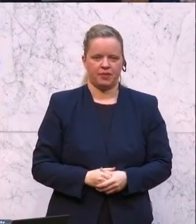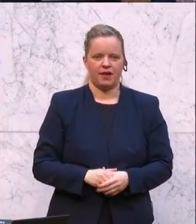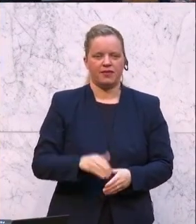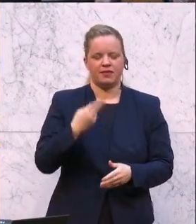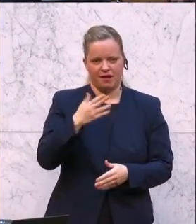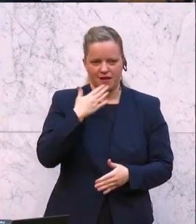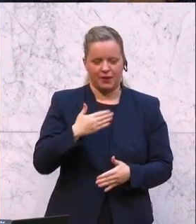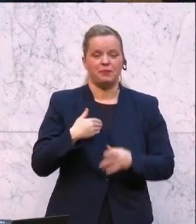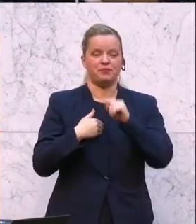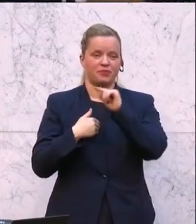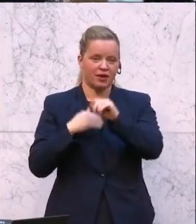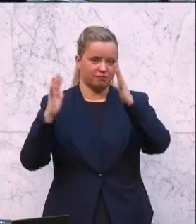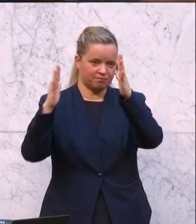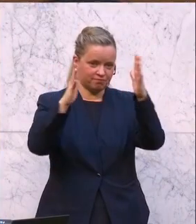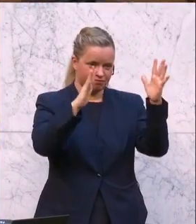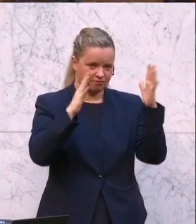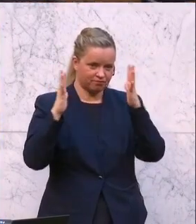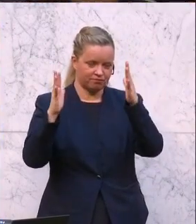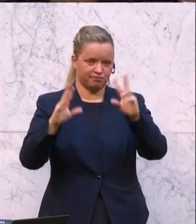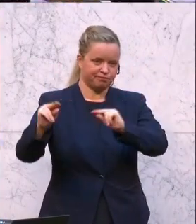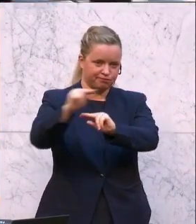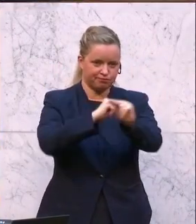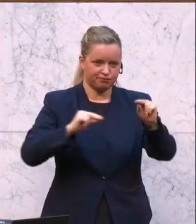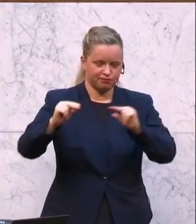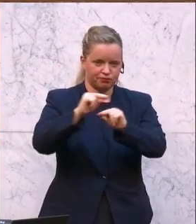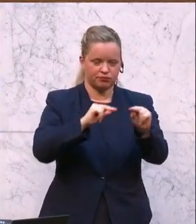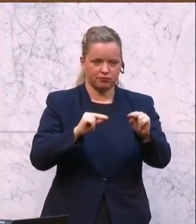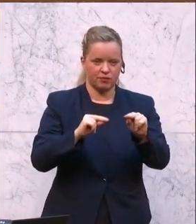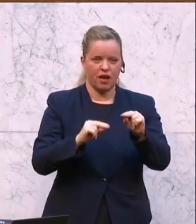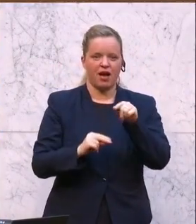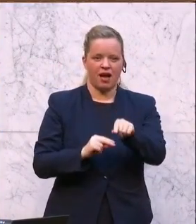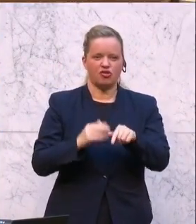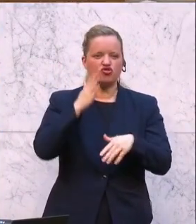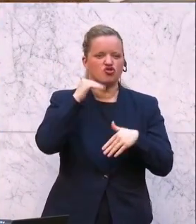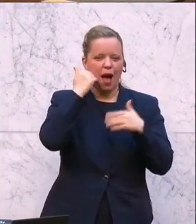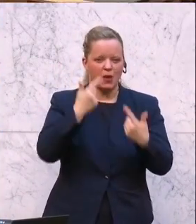Nächster Redner ist der stellvertretende Klubchef der SPÖ, Jörg Leichtfried.